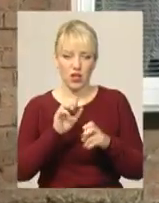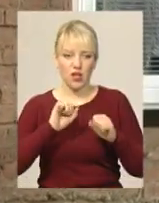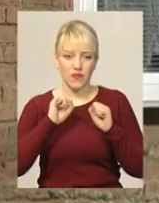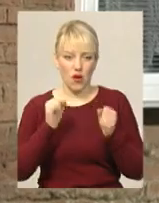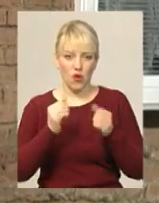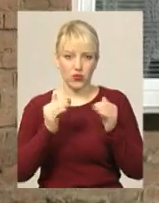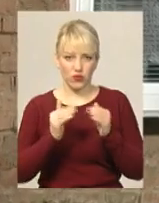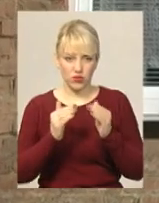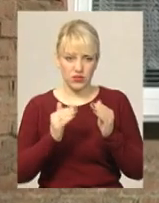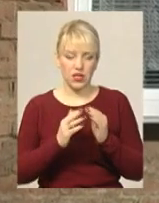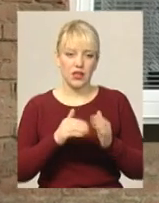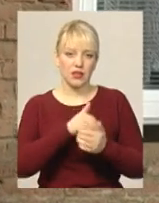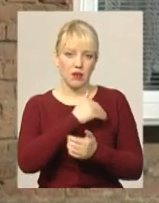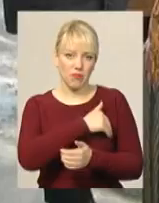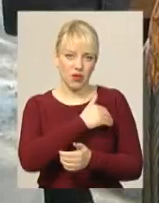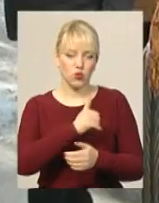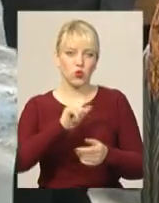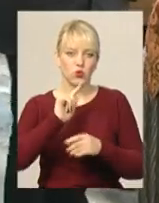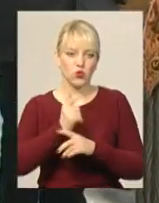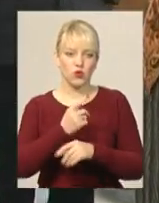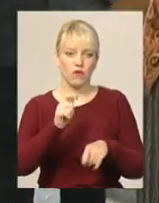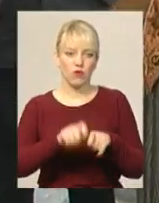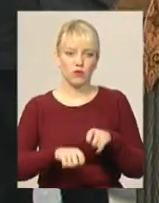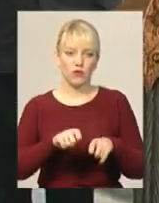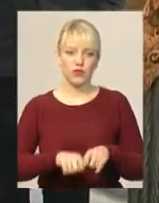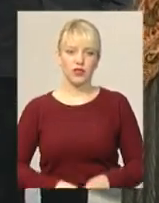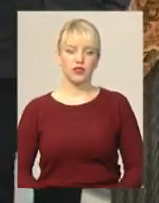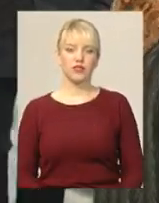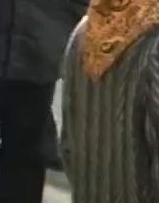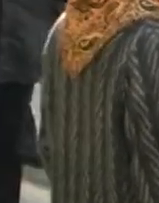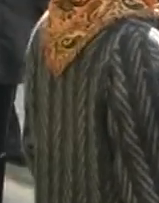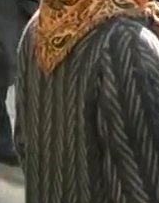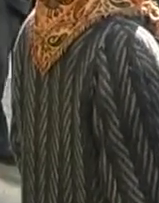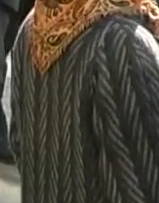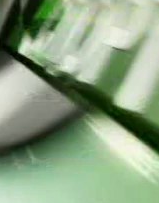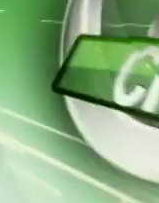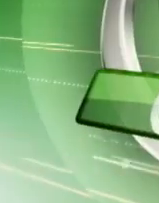температуру знов перевірять Наталя Сідова, Віктор Кривий, новини Поділля Центр